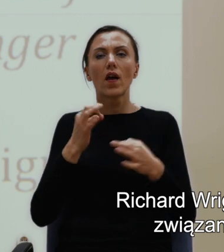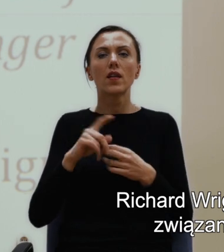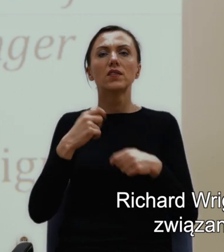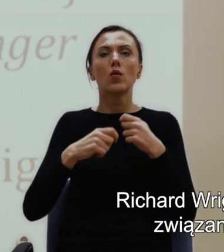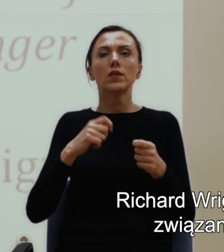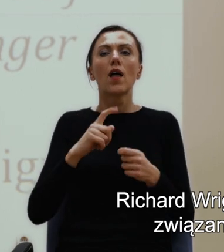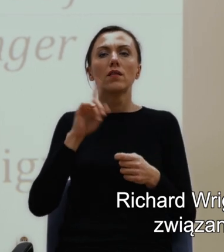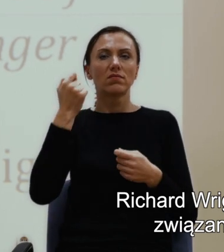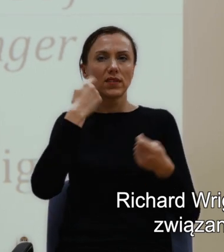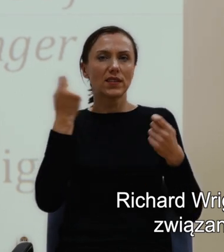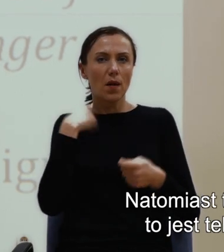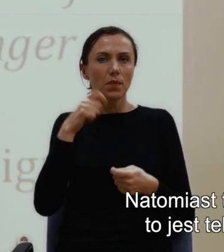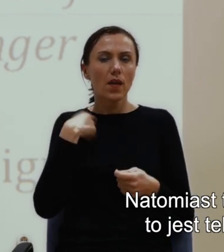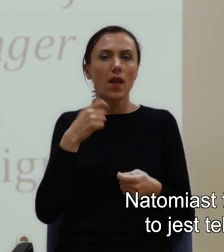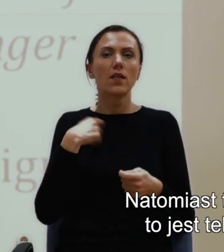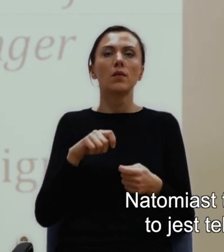Tom's Children.